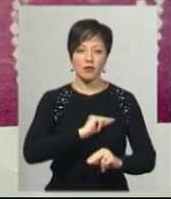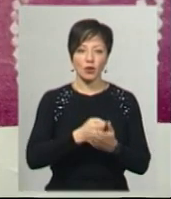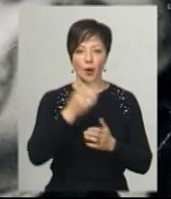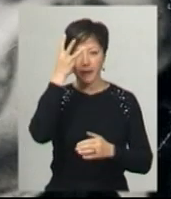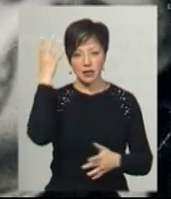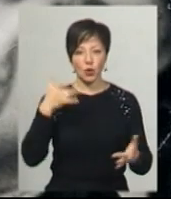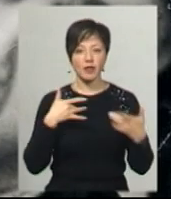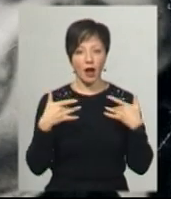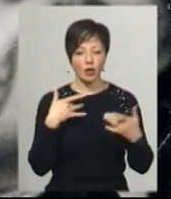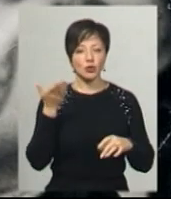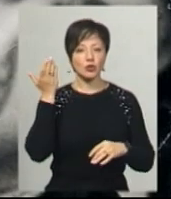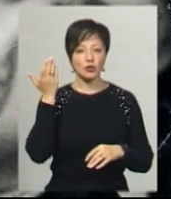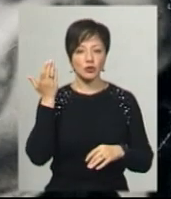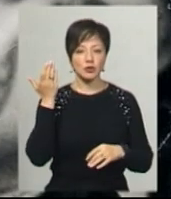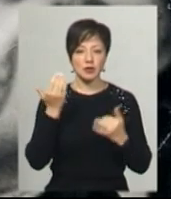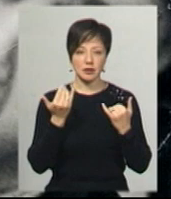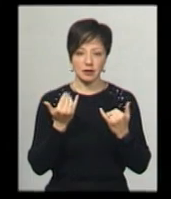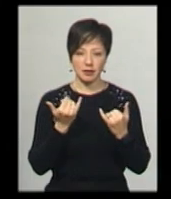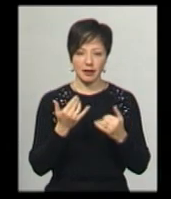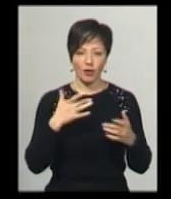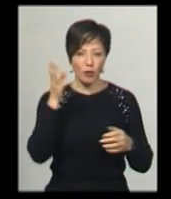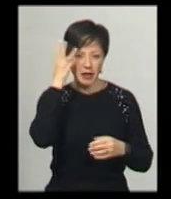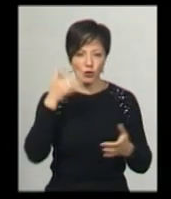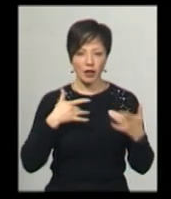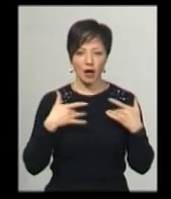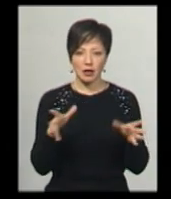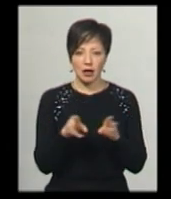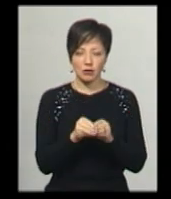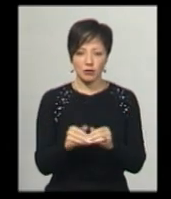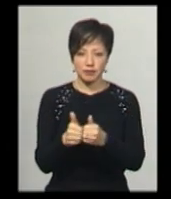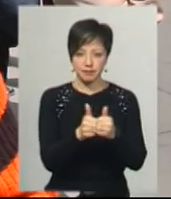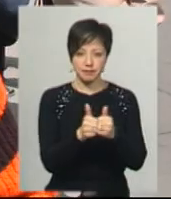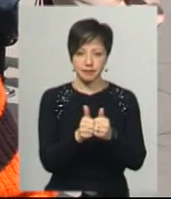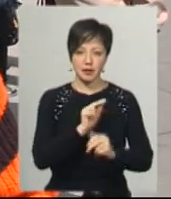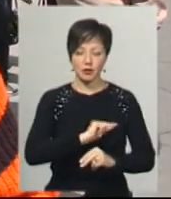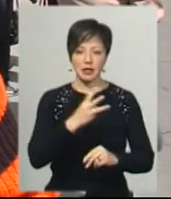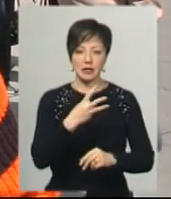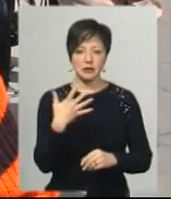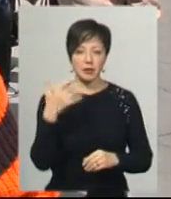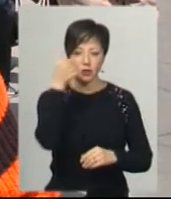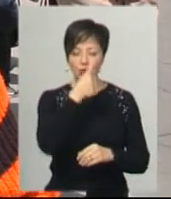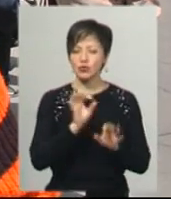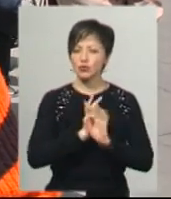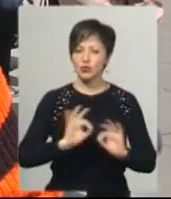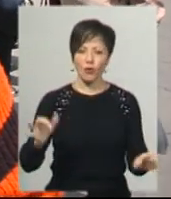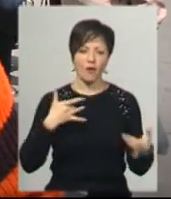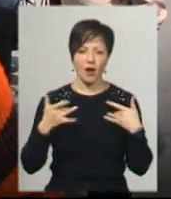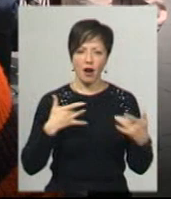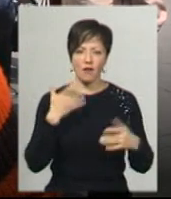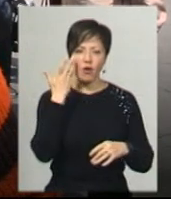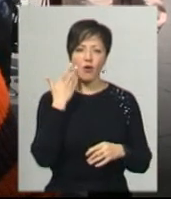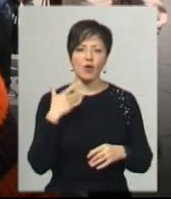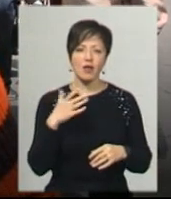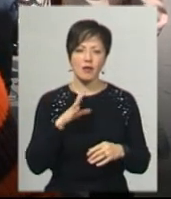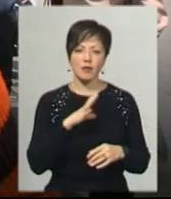Хмельницького театру, тоді Петровського, а нині Старицького. Разом пропрацювали 35 років. Він чудово грав. Я пам'ятаю, коли він грав у